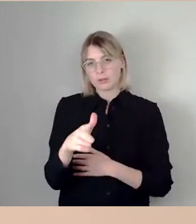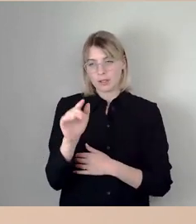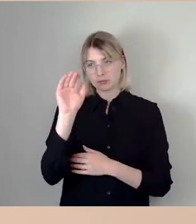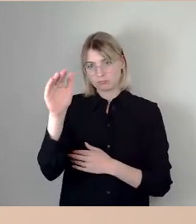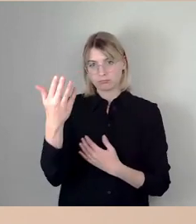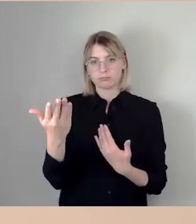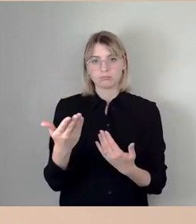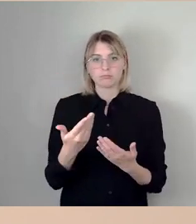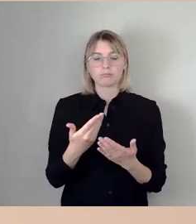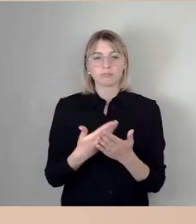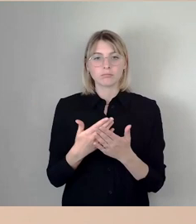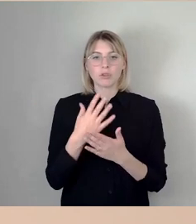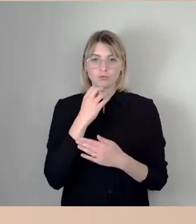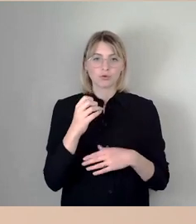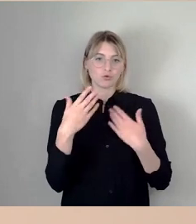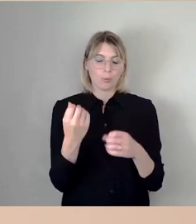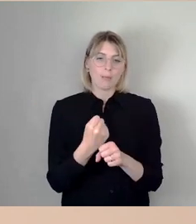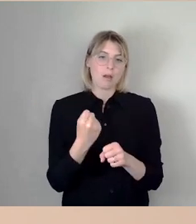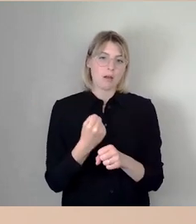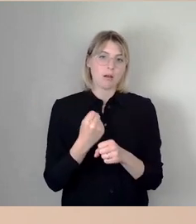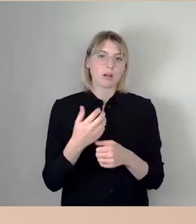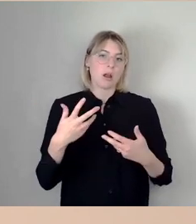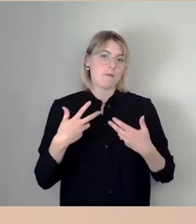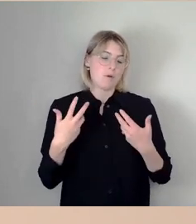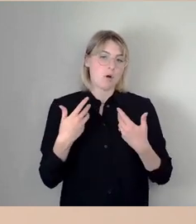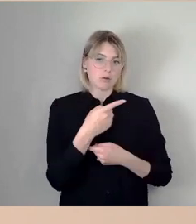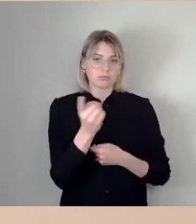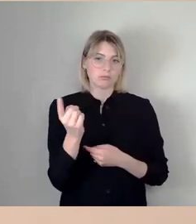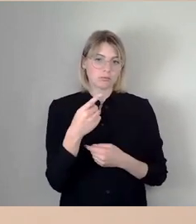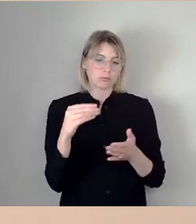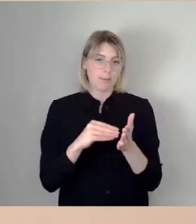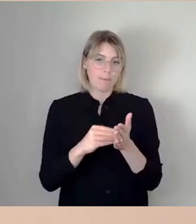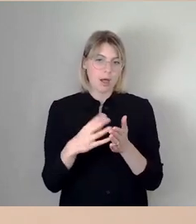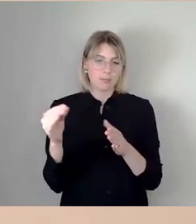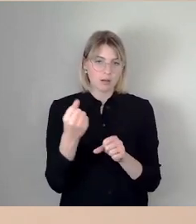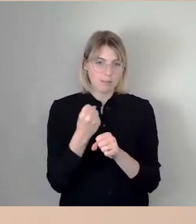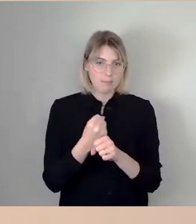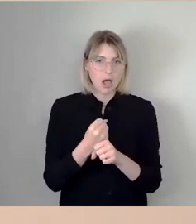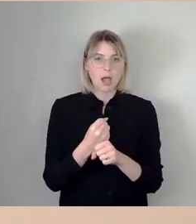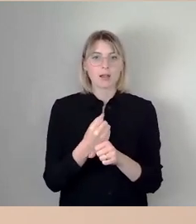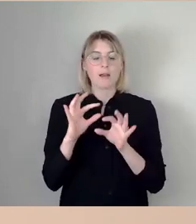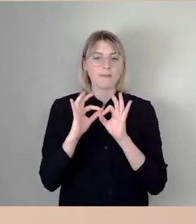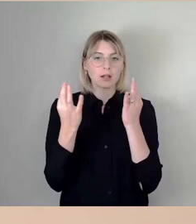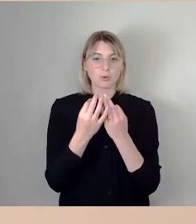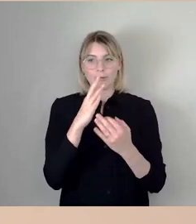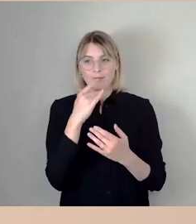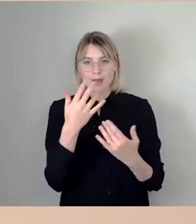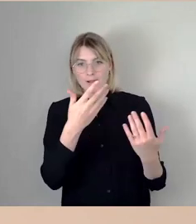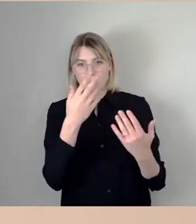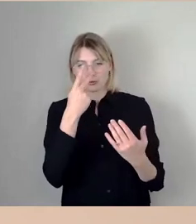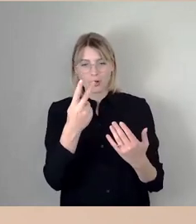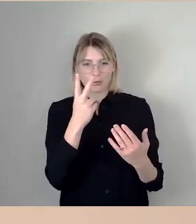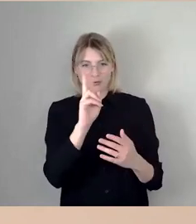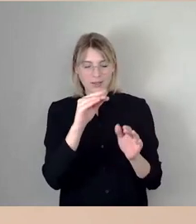auf alle Fälle machen und ich würde mich da freuen, wenn es ein konstruktives Mitwirken der Fraktion, wie viel es dann auch immer sein werden, dann auch gibt.